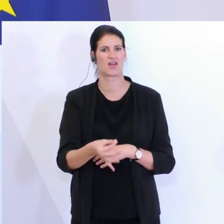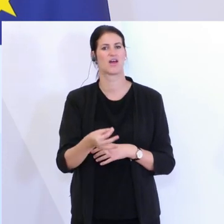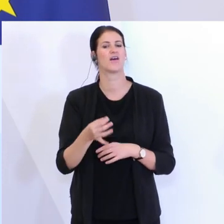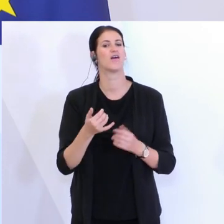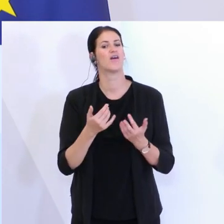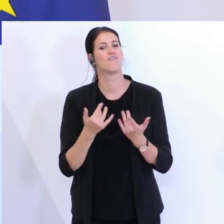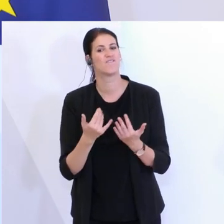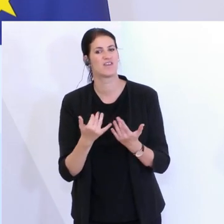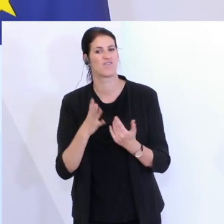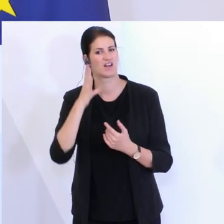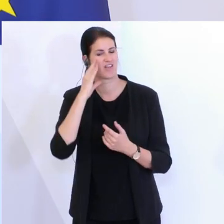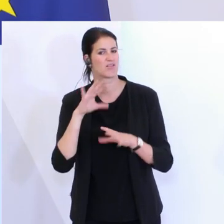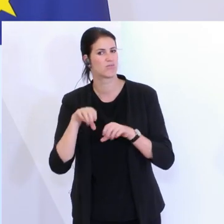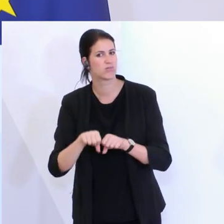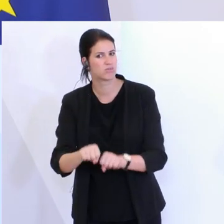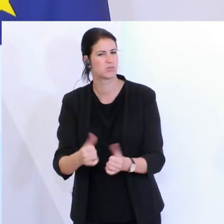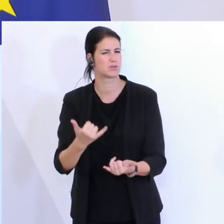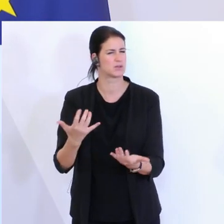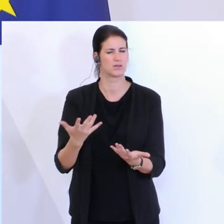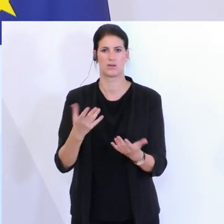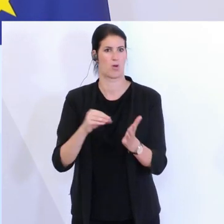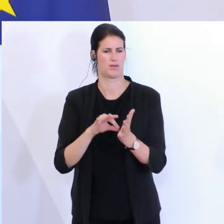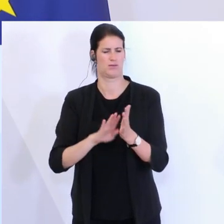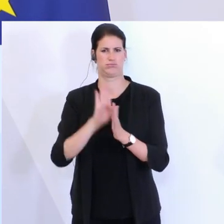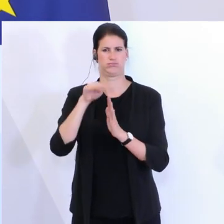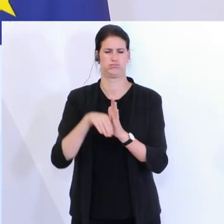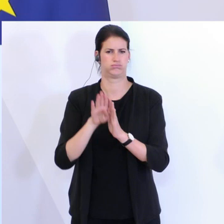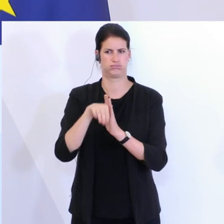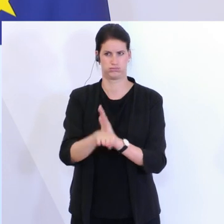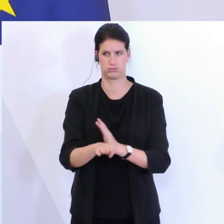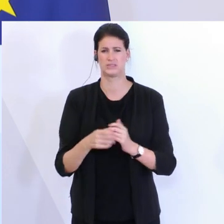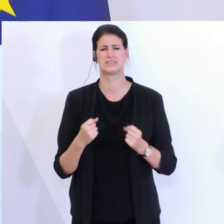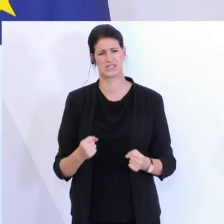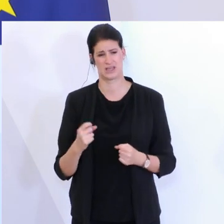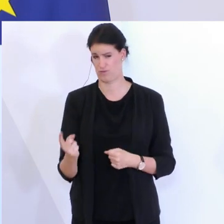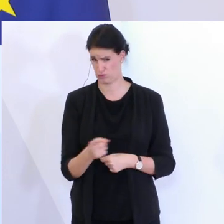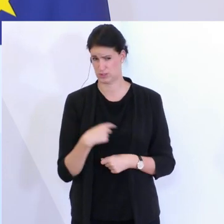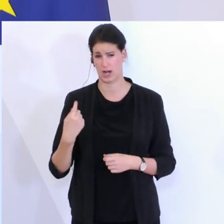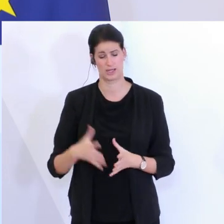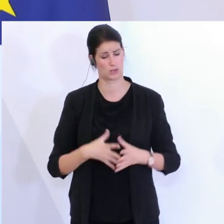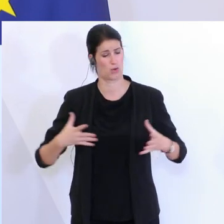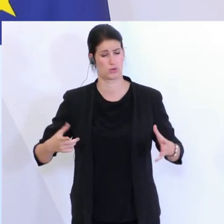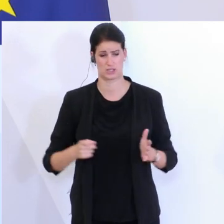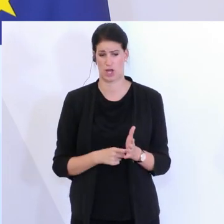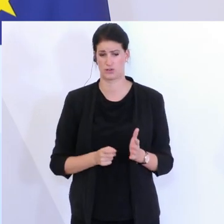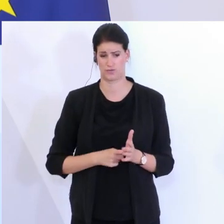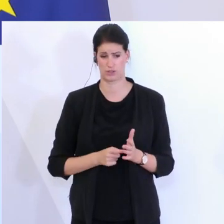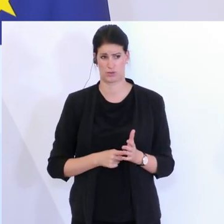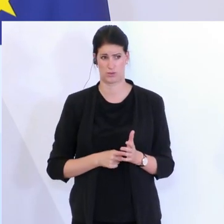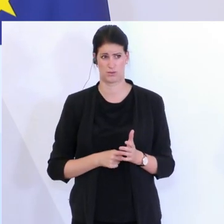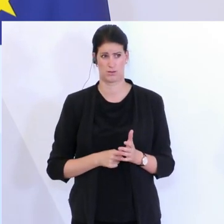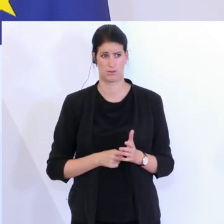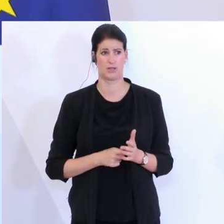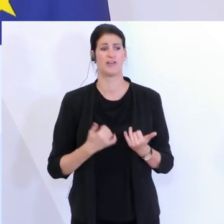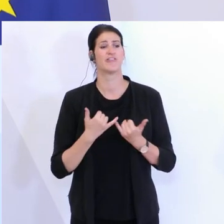Tourismuszahlen und so weiter betrifft. Es wird sicher für uns alle eine große Herausforderung sein, wie wir